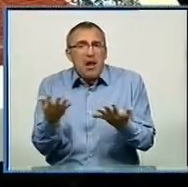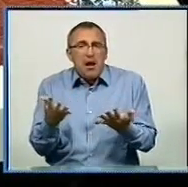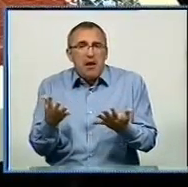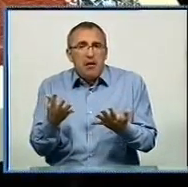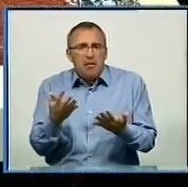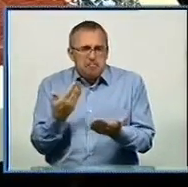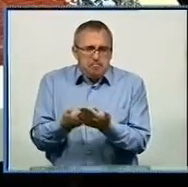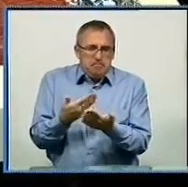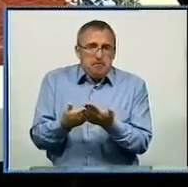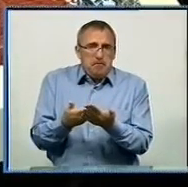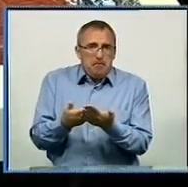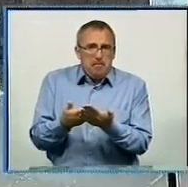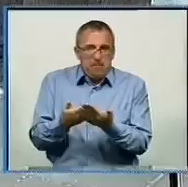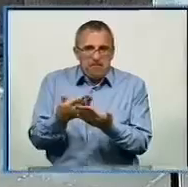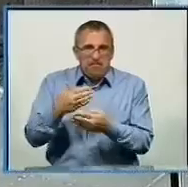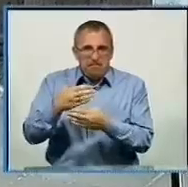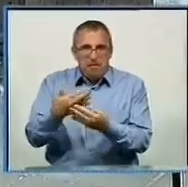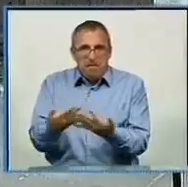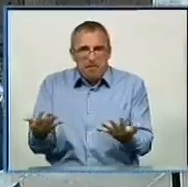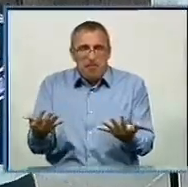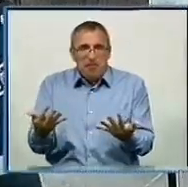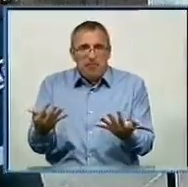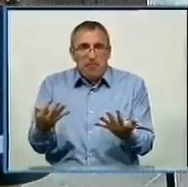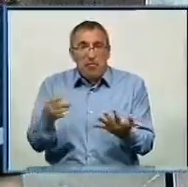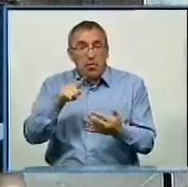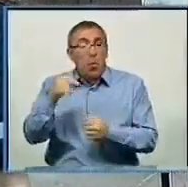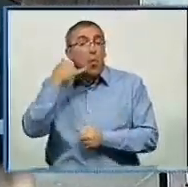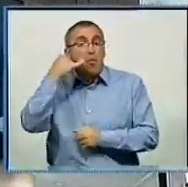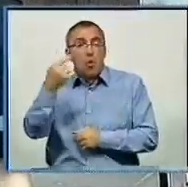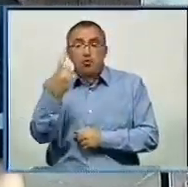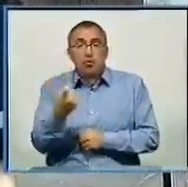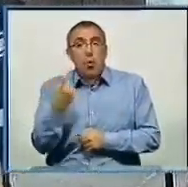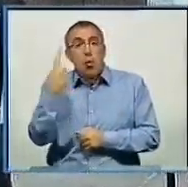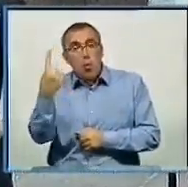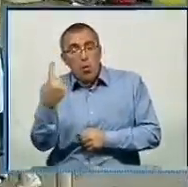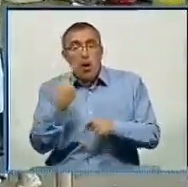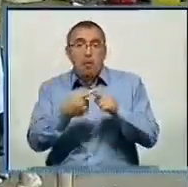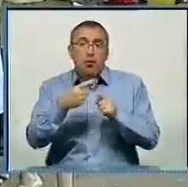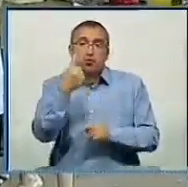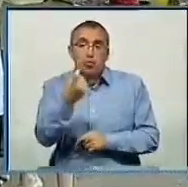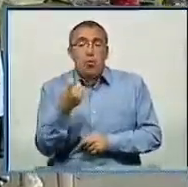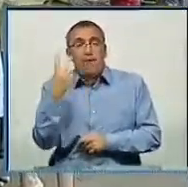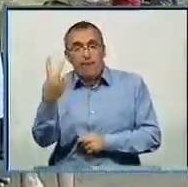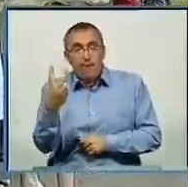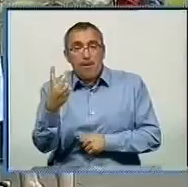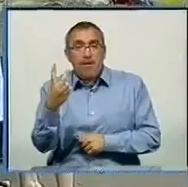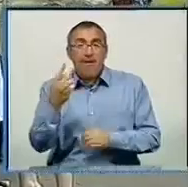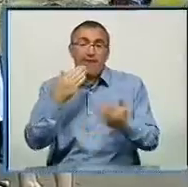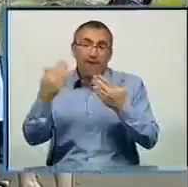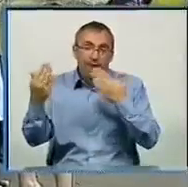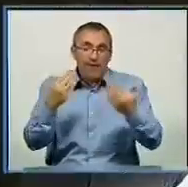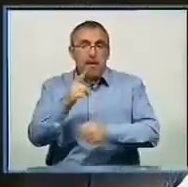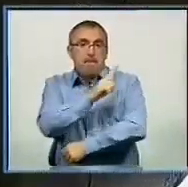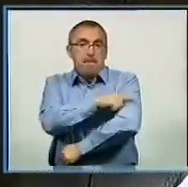підозрілий предмет, сповістіть про це в екстреній службі за номерами 101 або 102. Виставку облаштували і представники